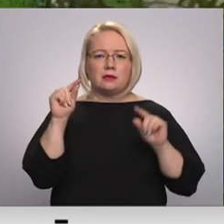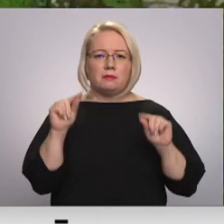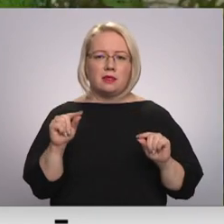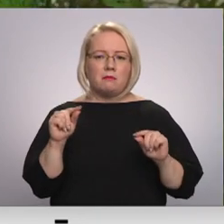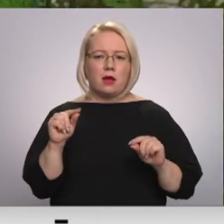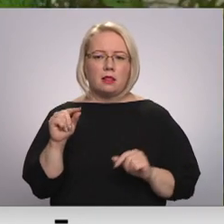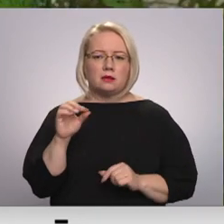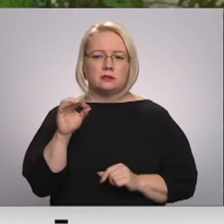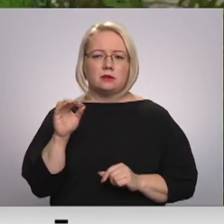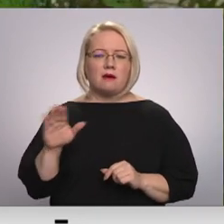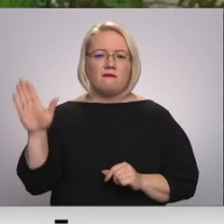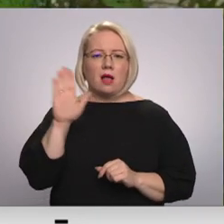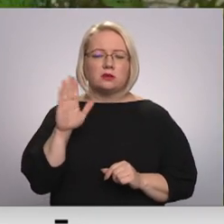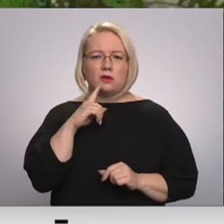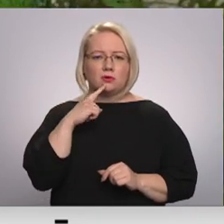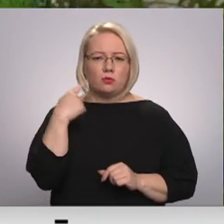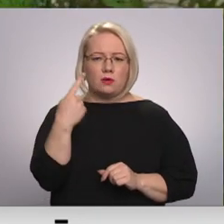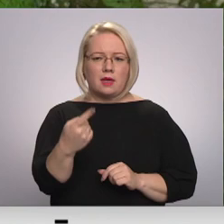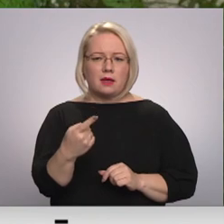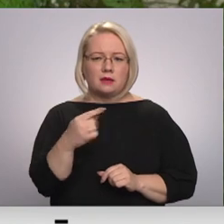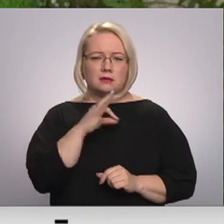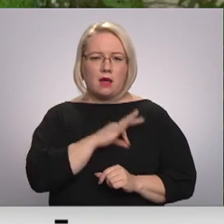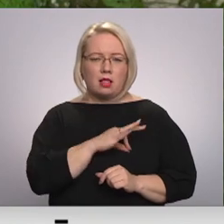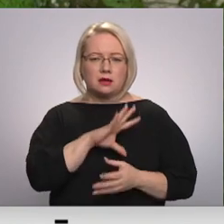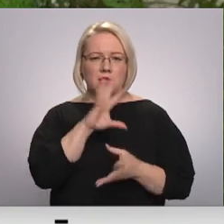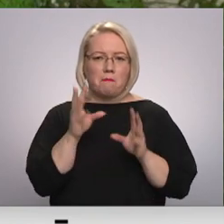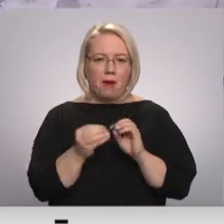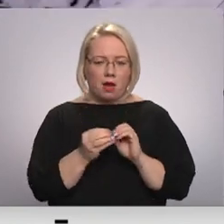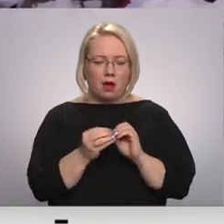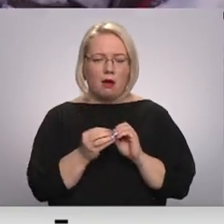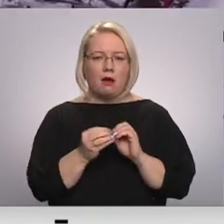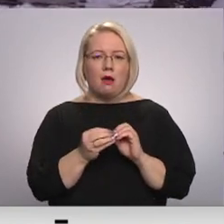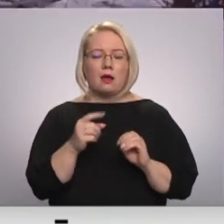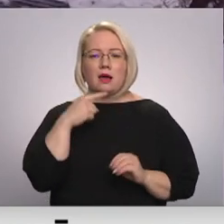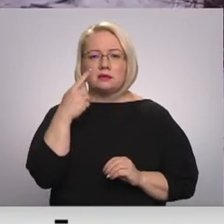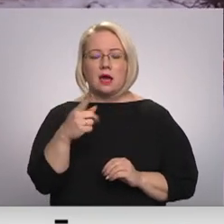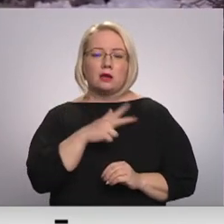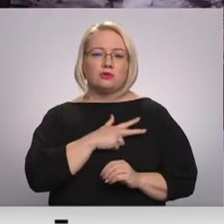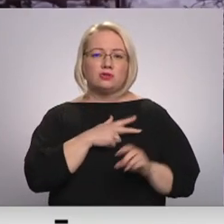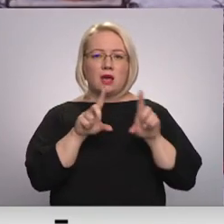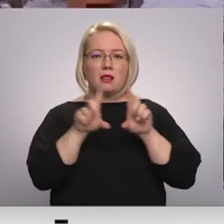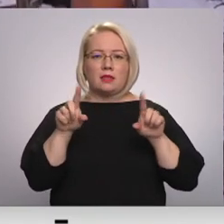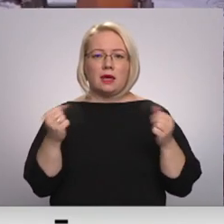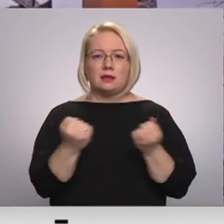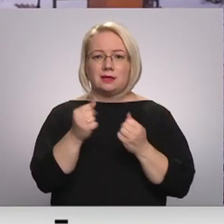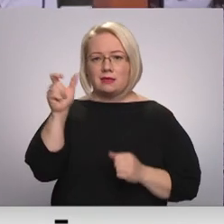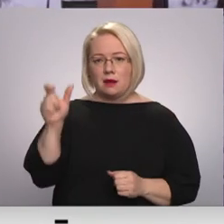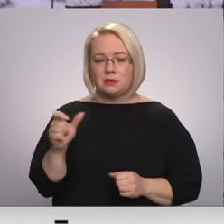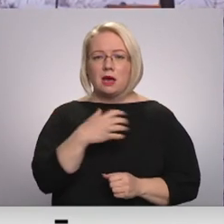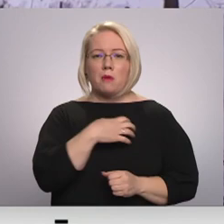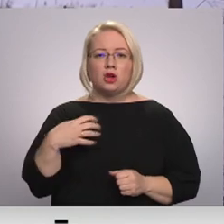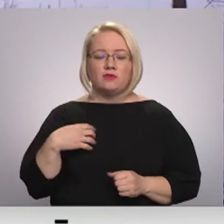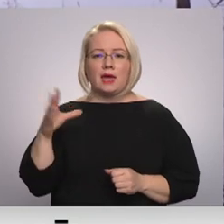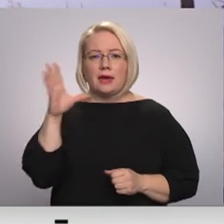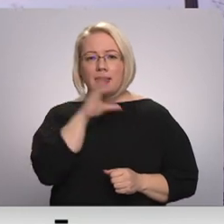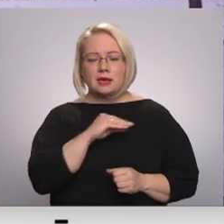valstī noteiktās augas apmērā. Ka norāda sociālā dienesta darbiniece, pašvaldība ir iespēja